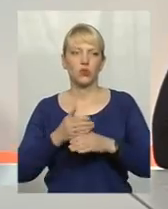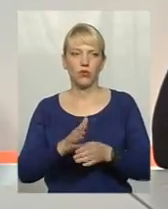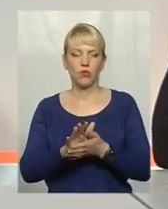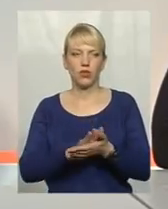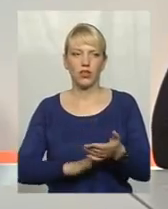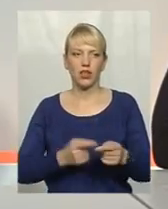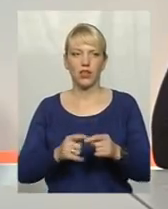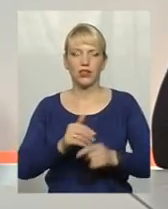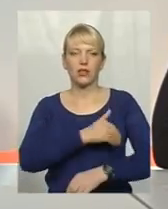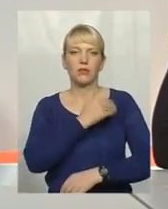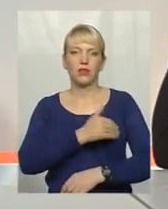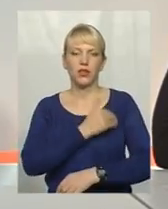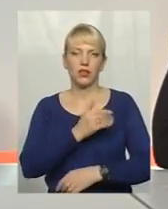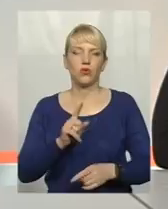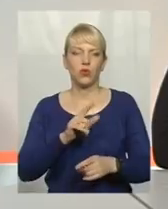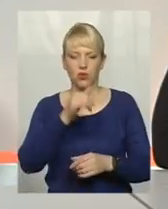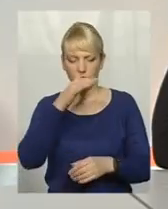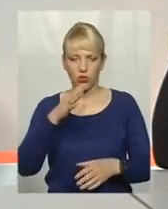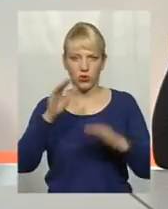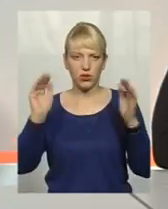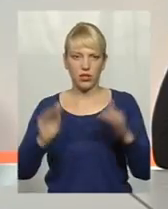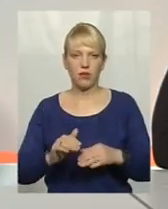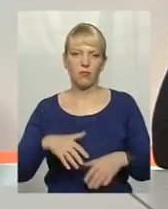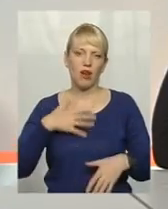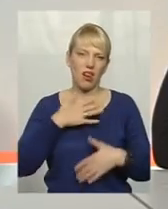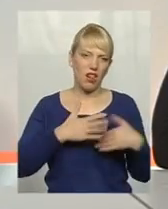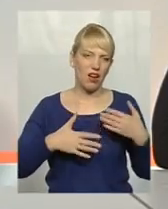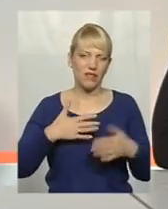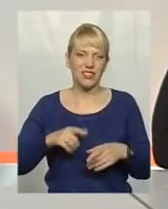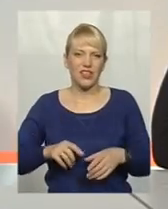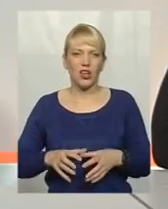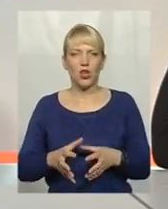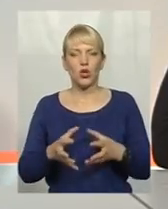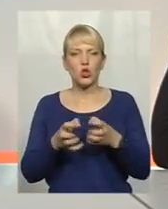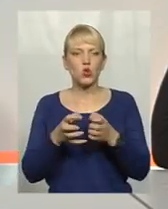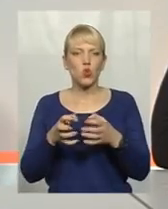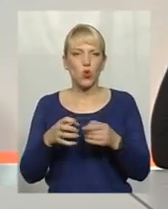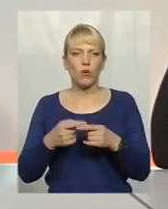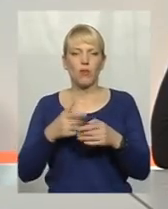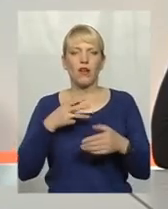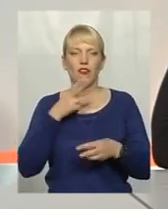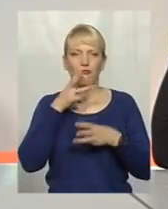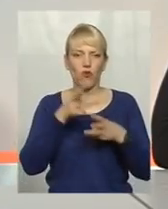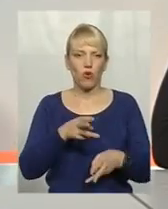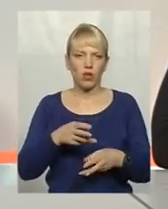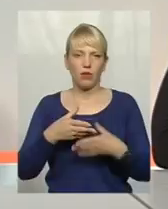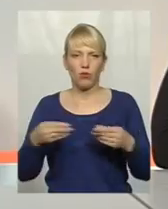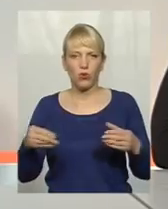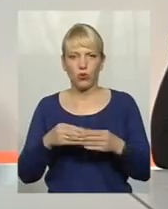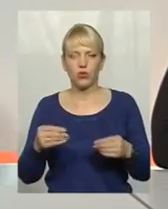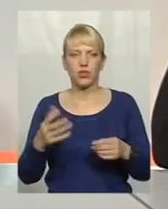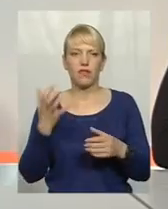температура, яка не збивається, млявість у дитини, судом, рвота, поноси, якісь висипання